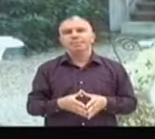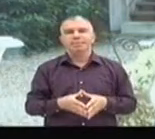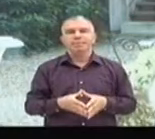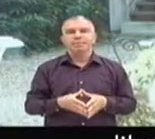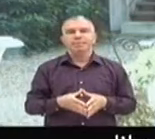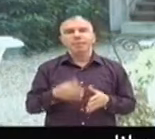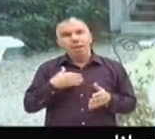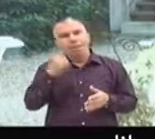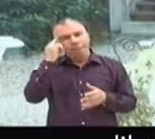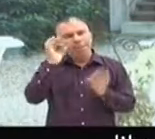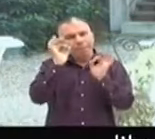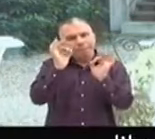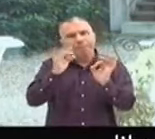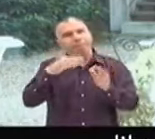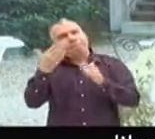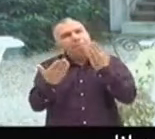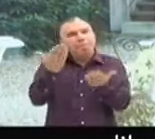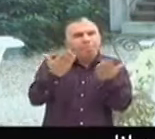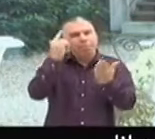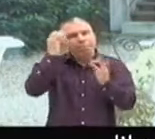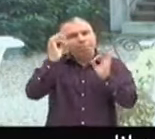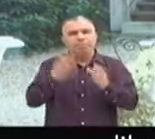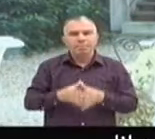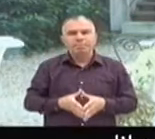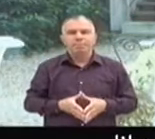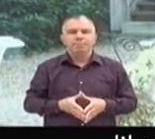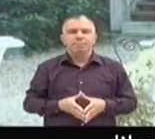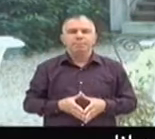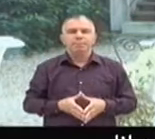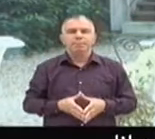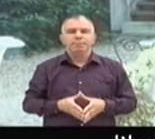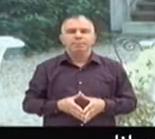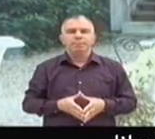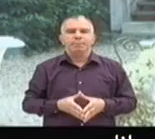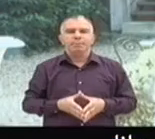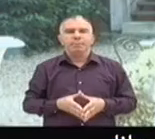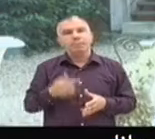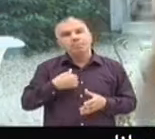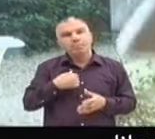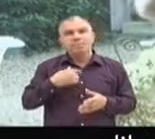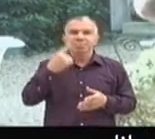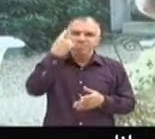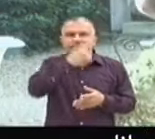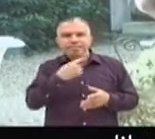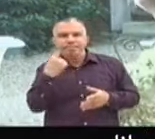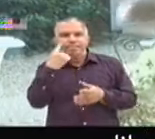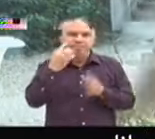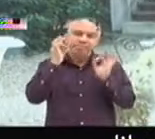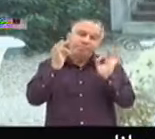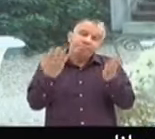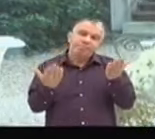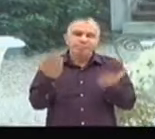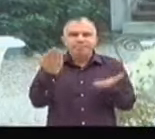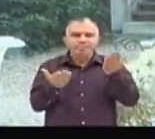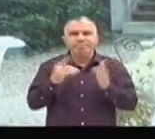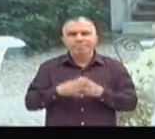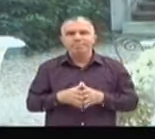Et voilà, mais cette réflexion, oui, je l'ai prise quelques fois dans la figure. Donc c'était plutôt